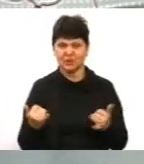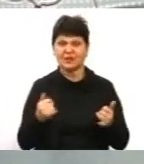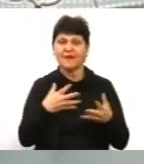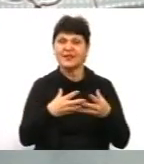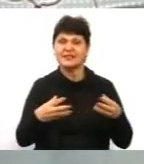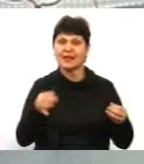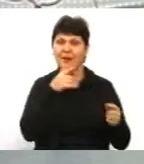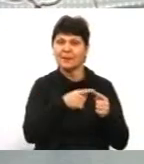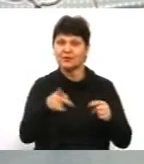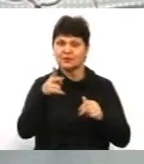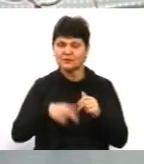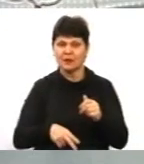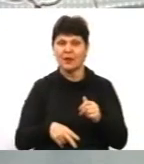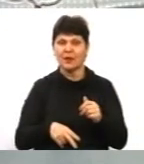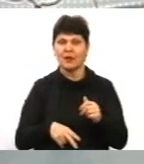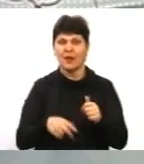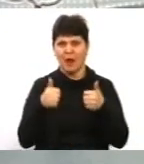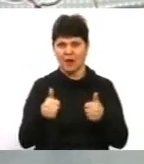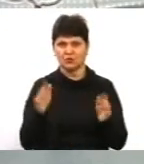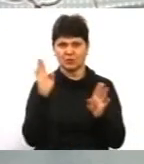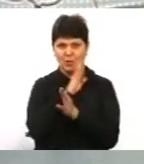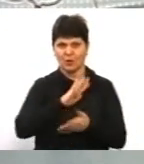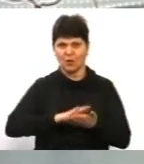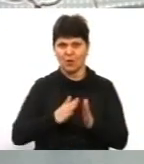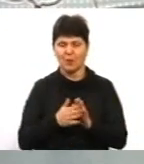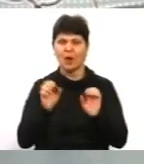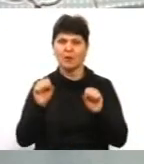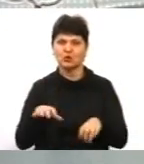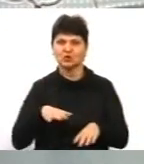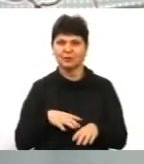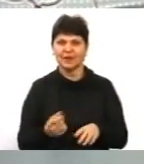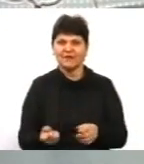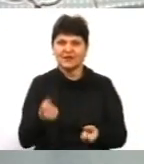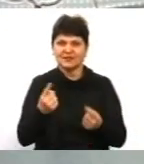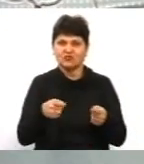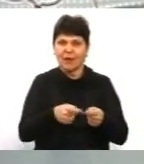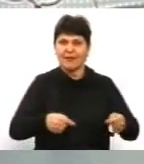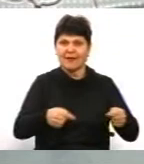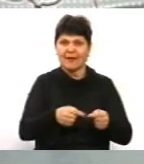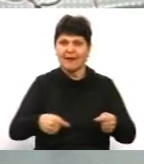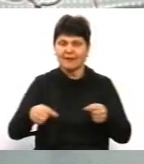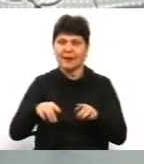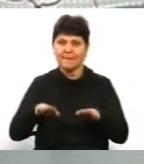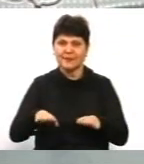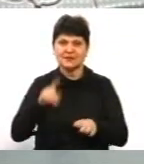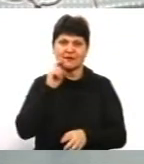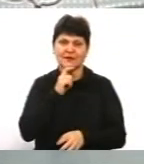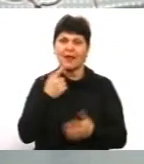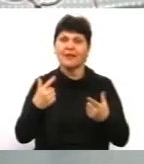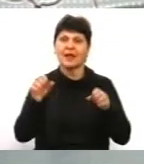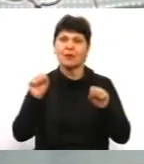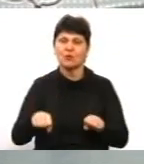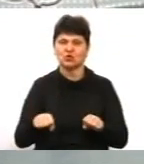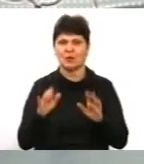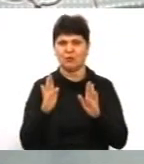На період приятливих погодних умов, можливо, будуть визначені ділянки в місті Вінниці, де можна буде підняти